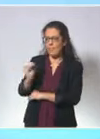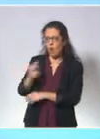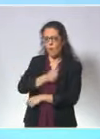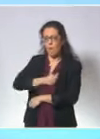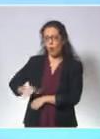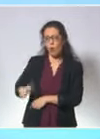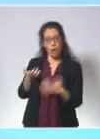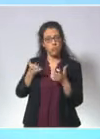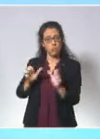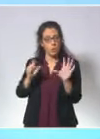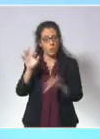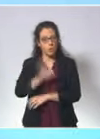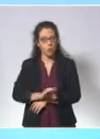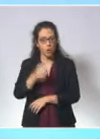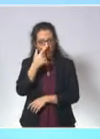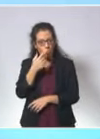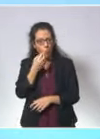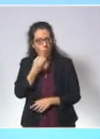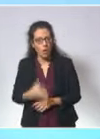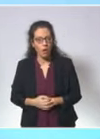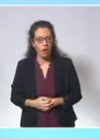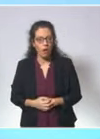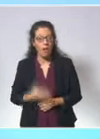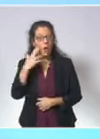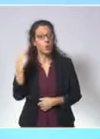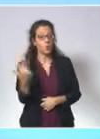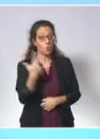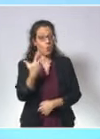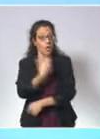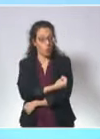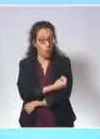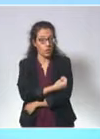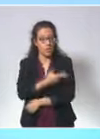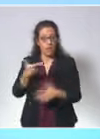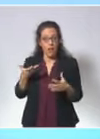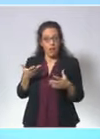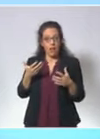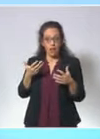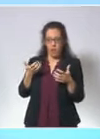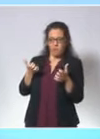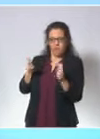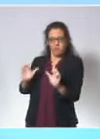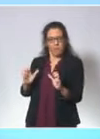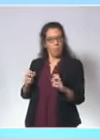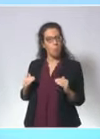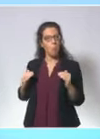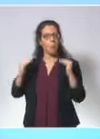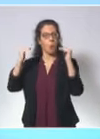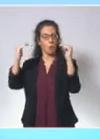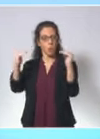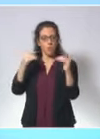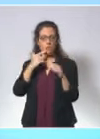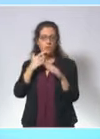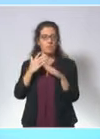ce qui est déjà très important. Avec trois doses ou équivalent, cette barrière de protection augmente fortement et